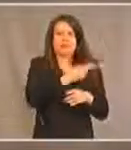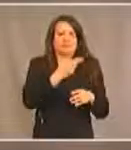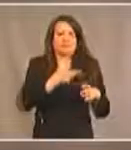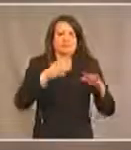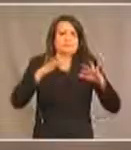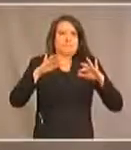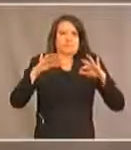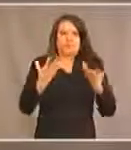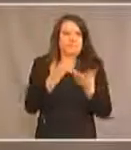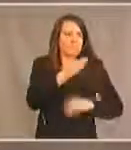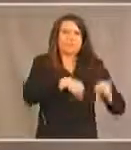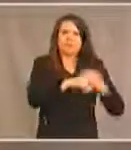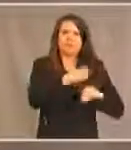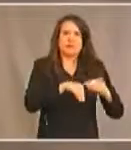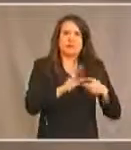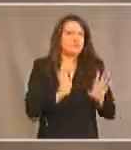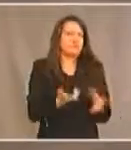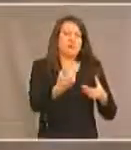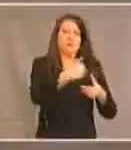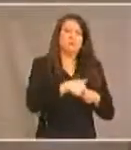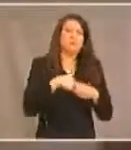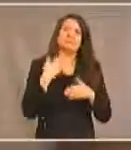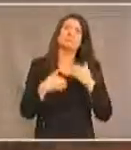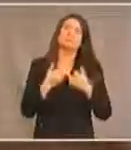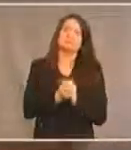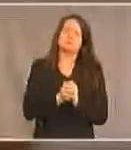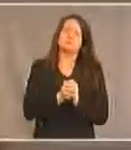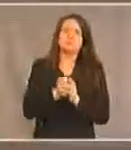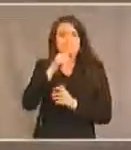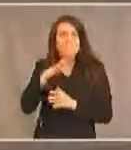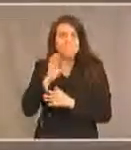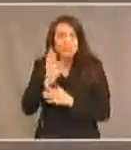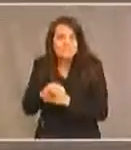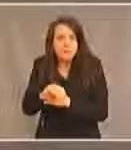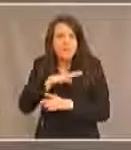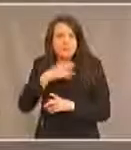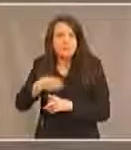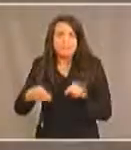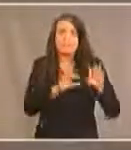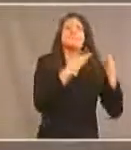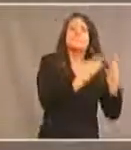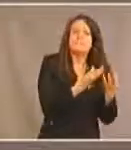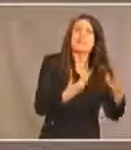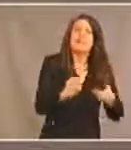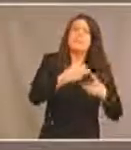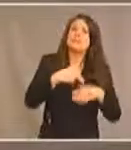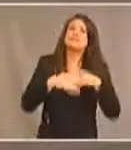vont-ils s'engager dans ce processus d'élaboration d'une loi?